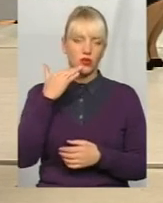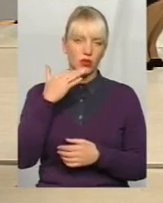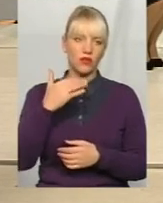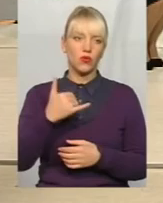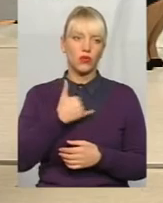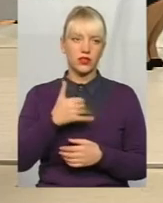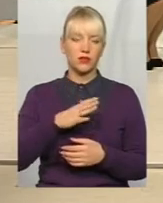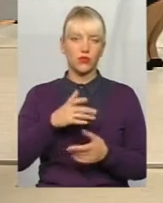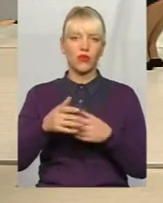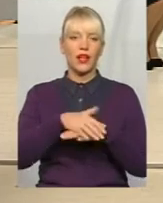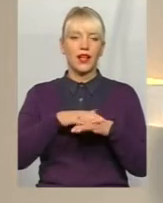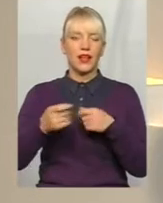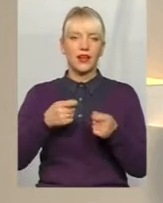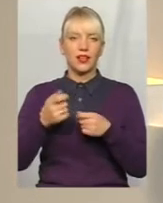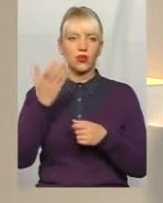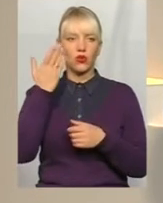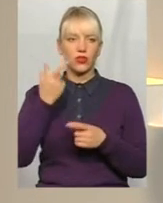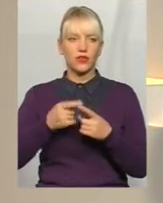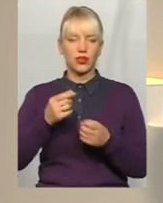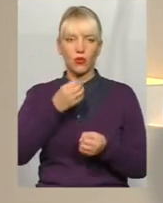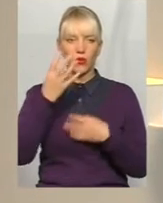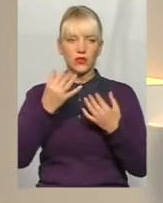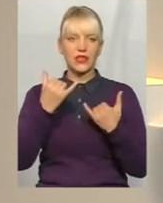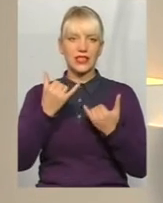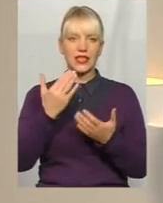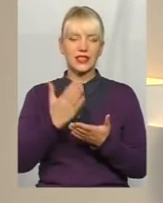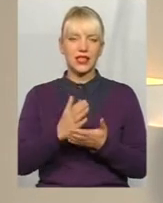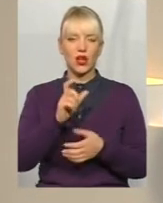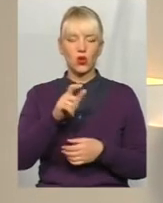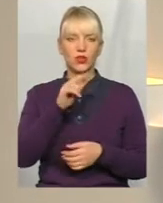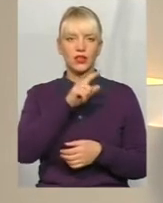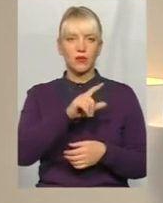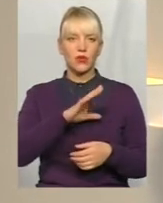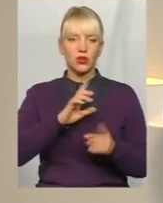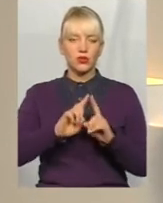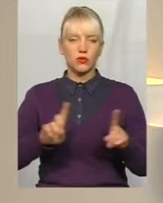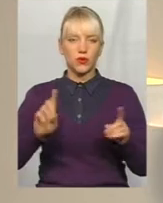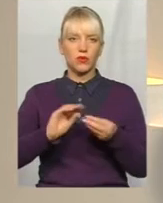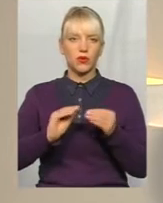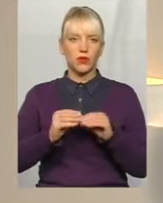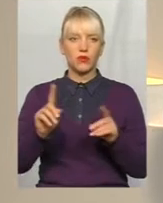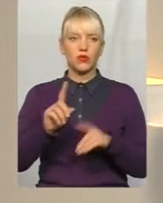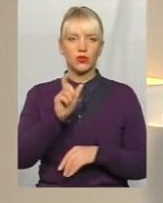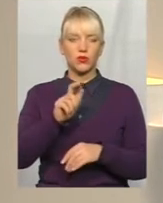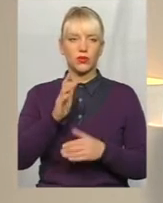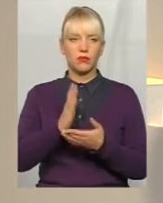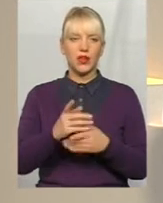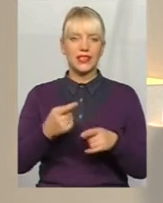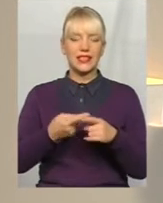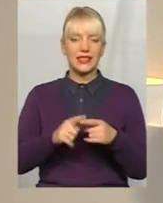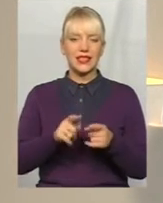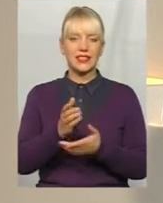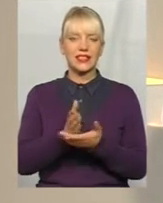був ринок, коли він процвітав і зараз, є люди, і там були особливі проблеми з тим, щоб люди мали цей стаж. Чому?